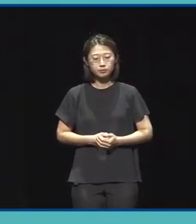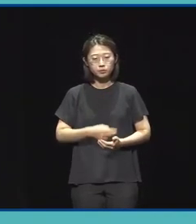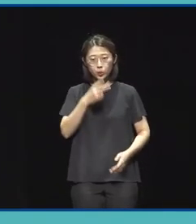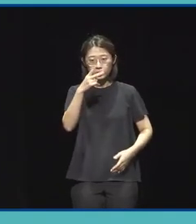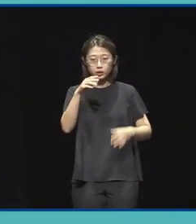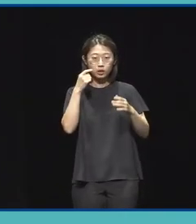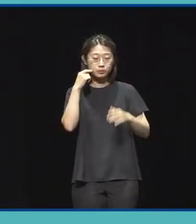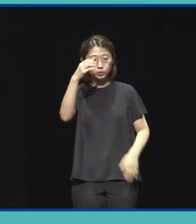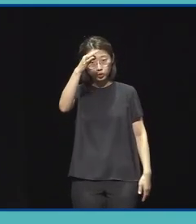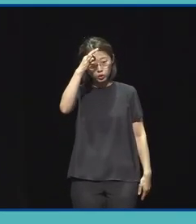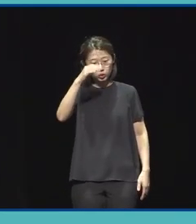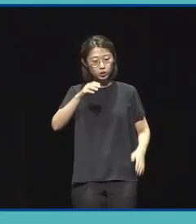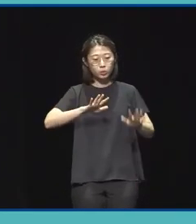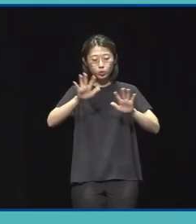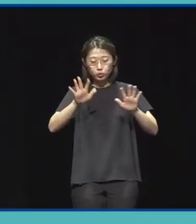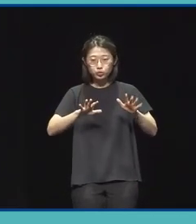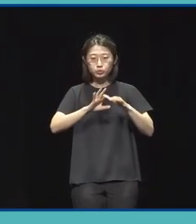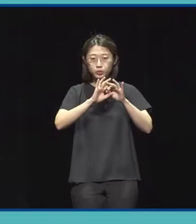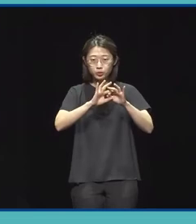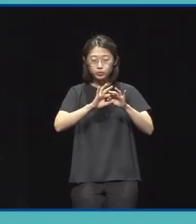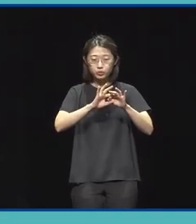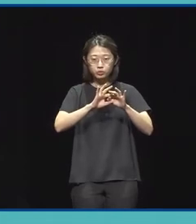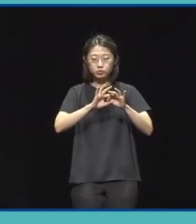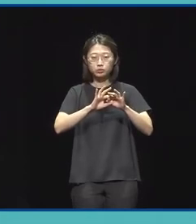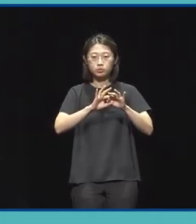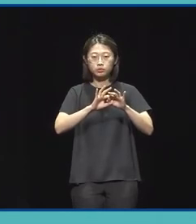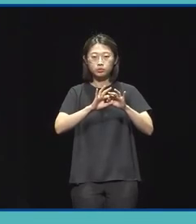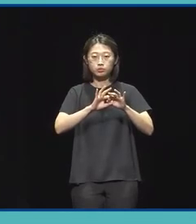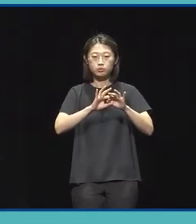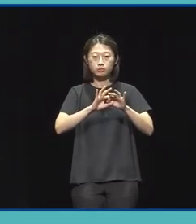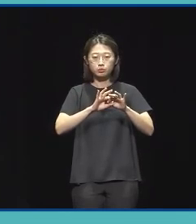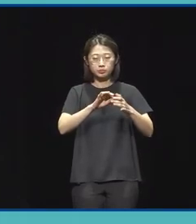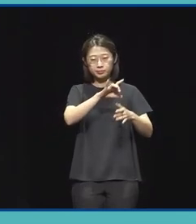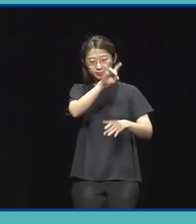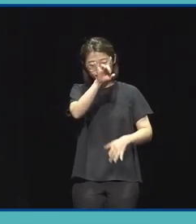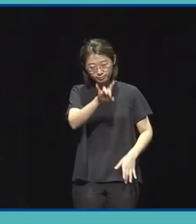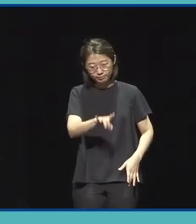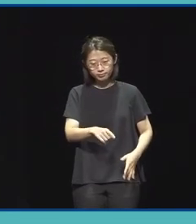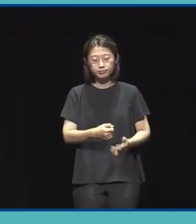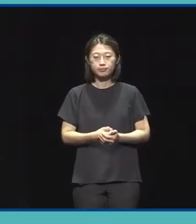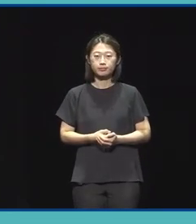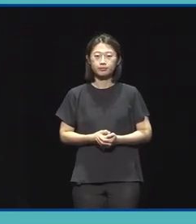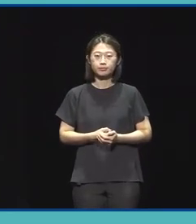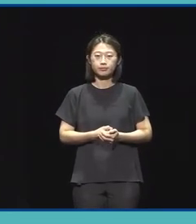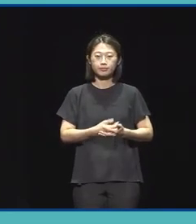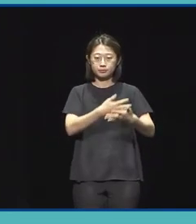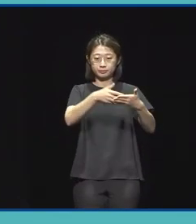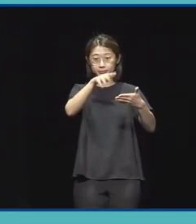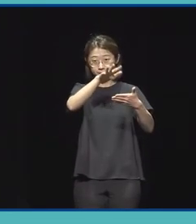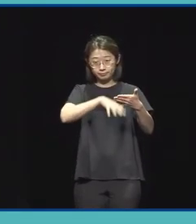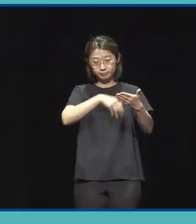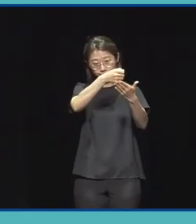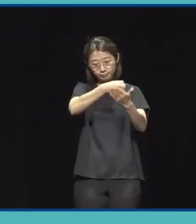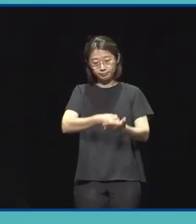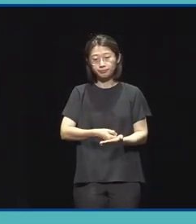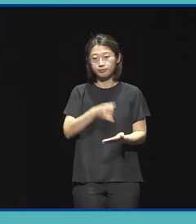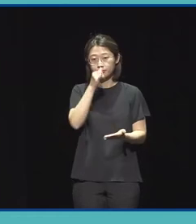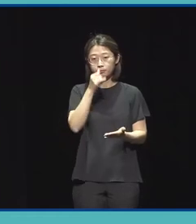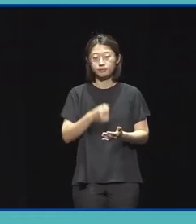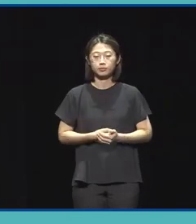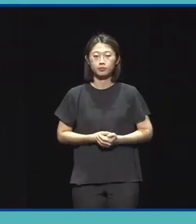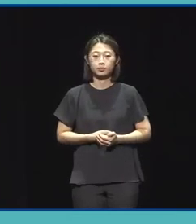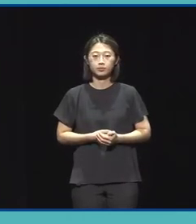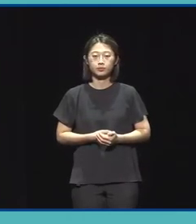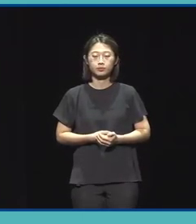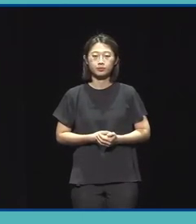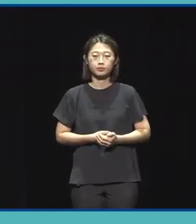그리고 공연, 영국, 무용, 음악, 전통예술, 다원예술 분야별로 지원규모와 선발규모가 예정되어 있고요. 이 내용은